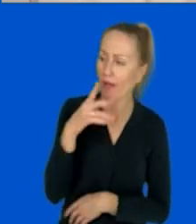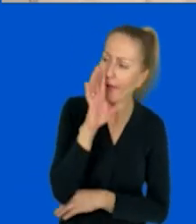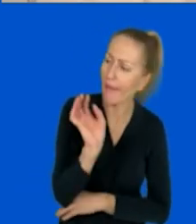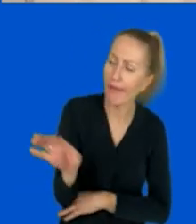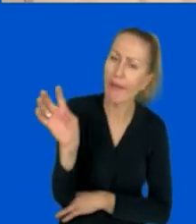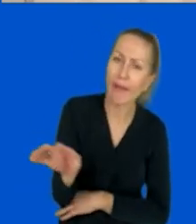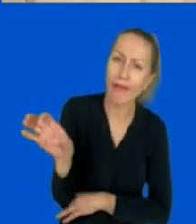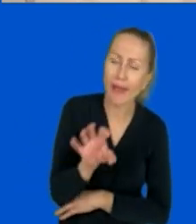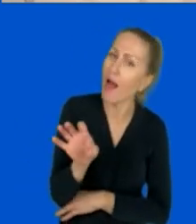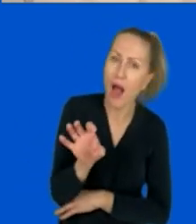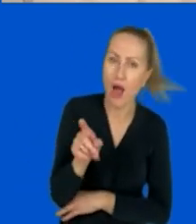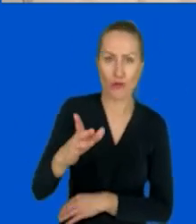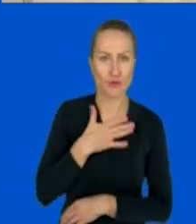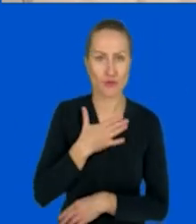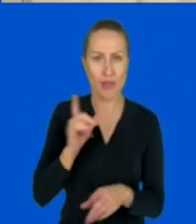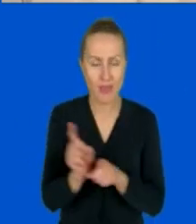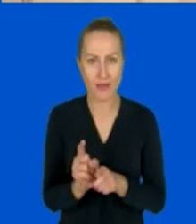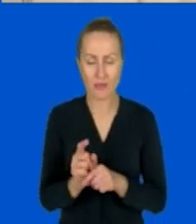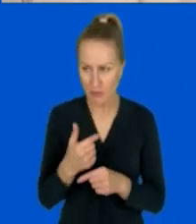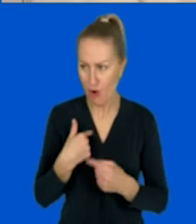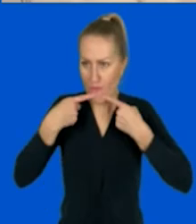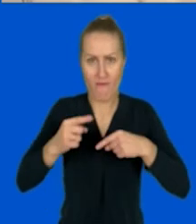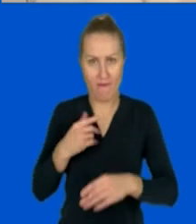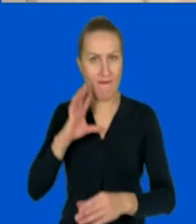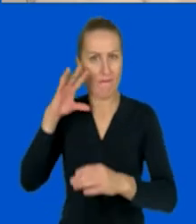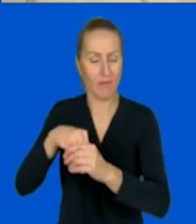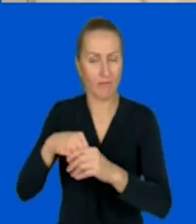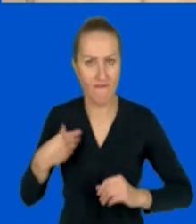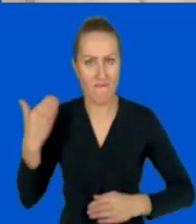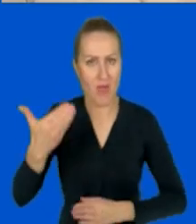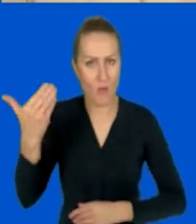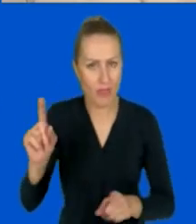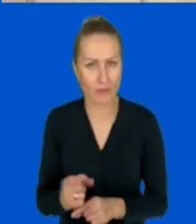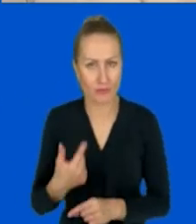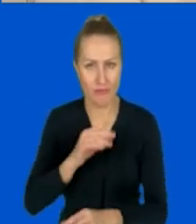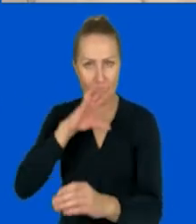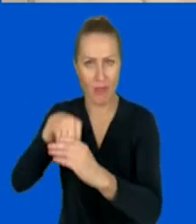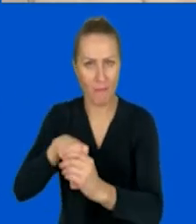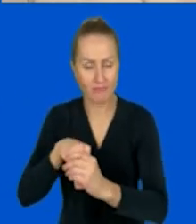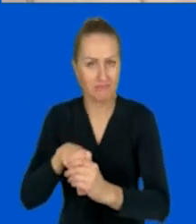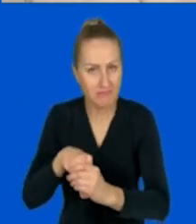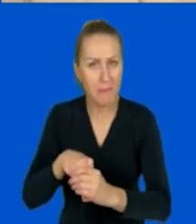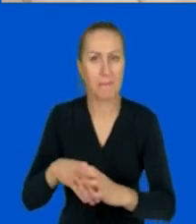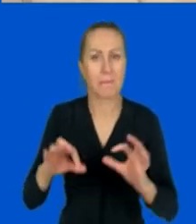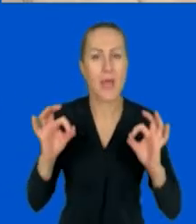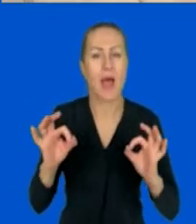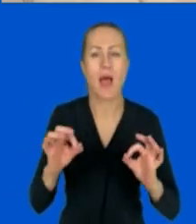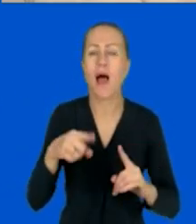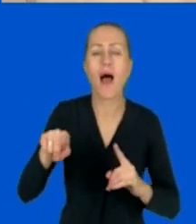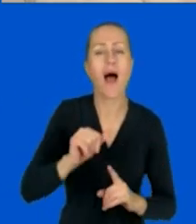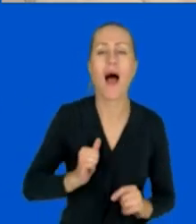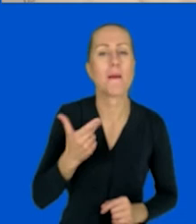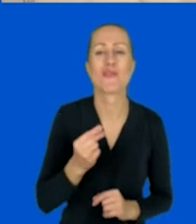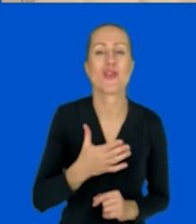żeby czuli odpowiedzialność za udział w spotkaniu. Żeby również w nim uczestniczyli